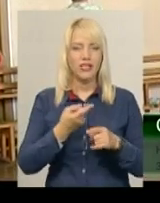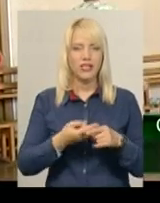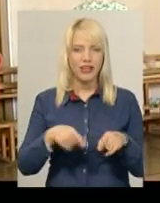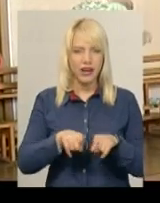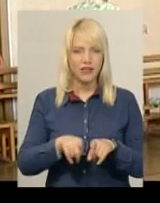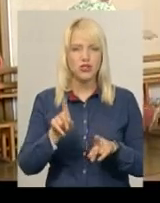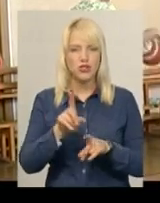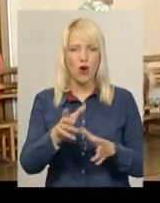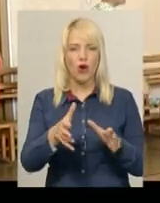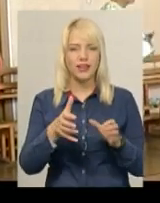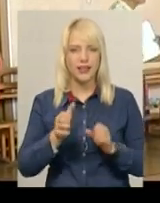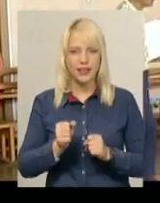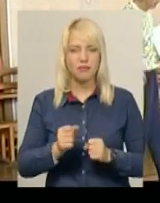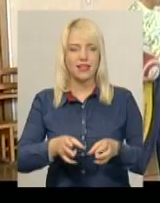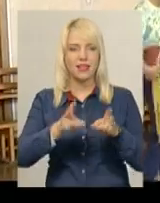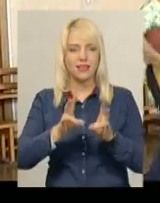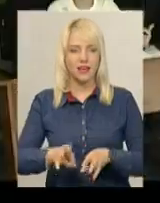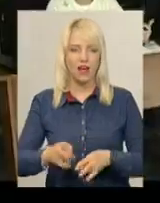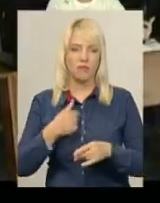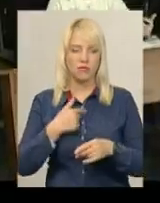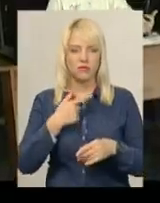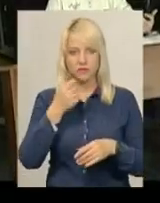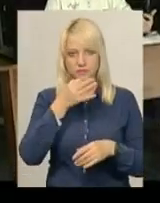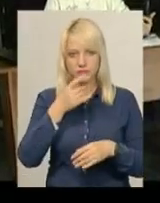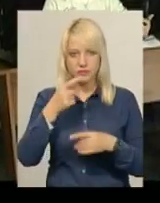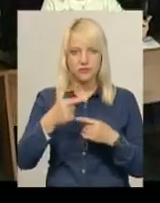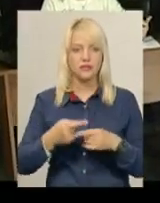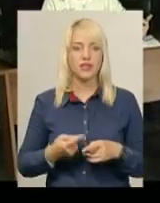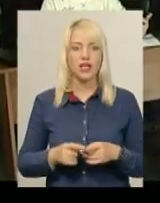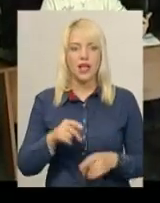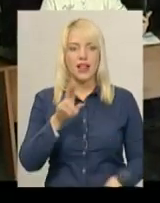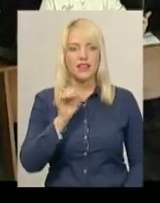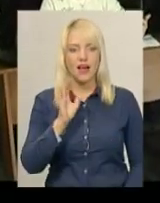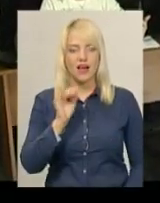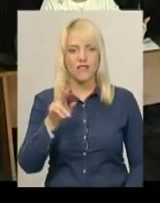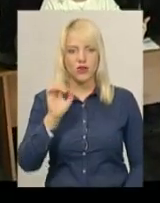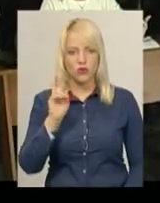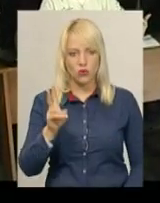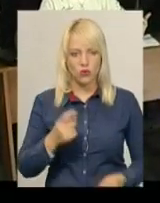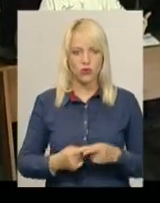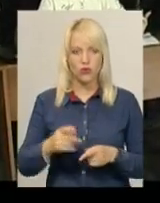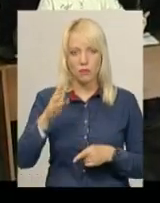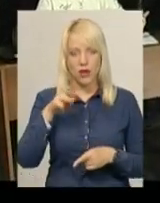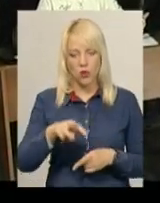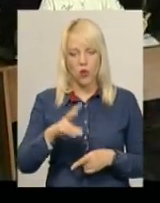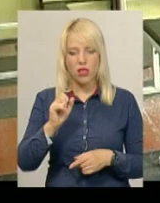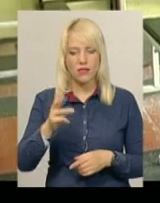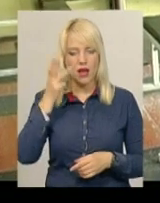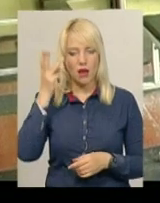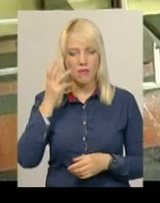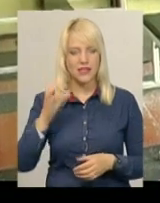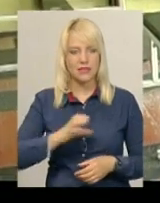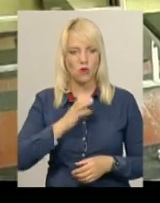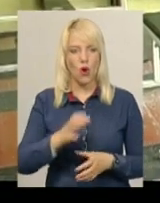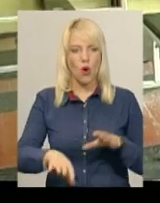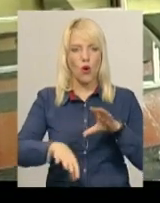цей баспорт мені найближчий. Микола Демідюк з Осташок Хмельницького району на обласній Спартакіаді «Сила духу» обрав